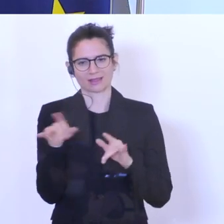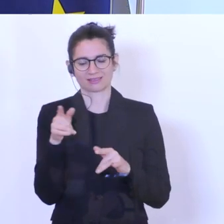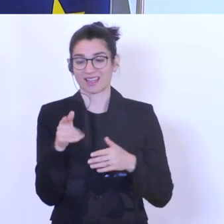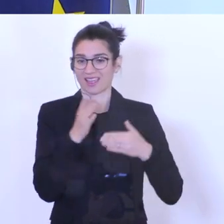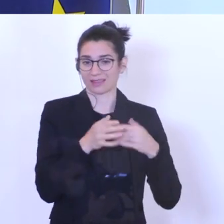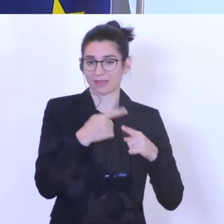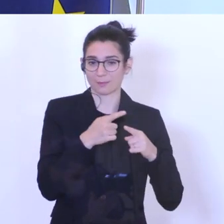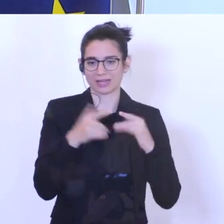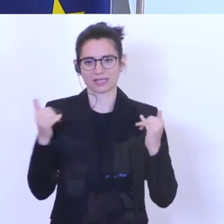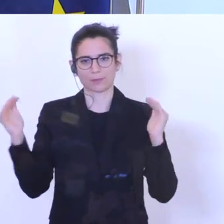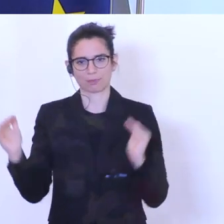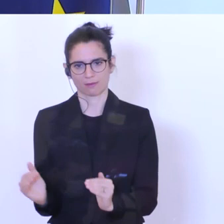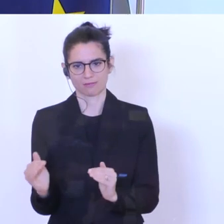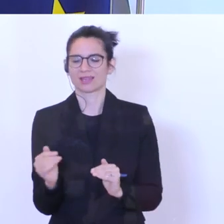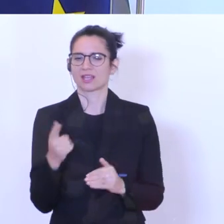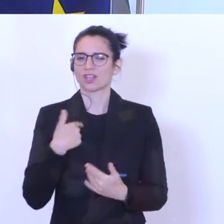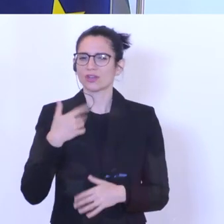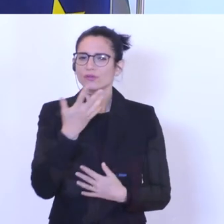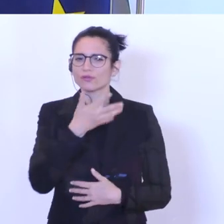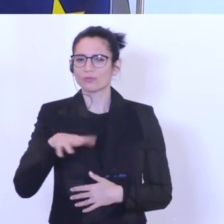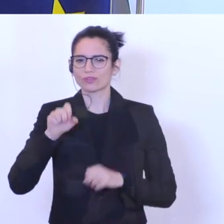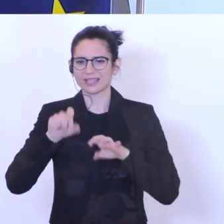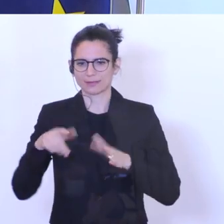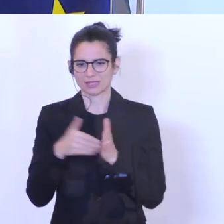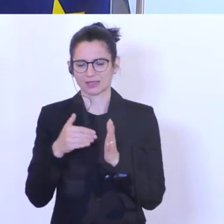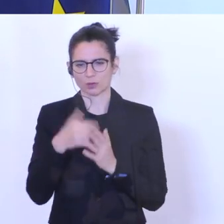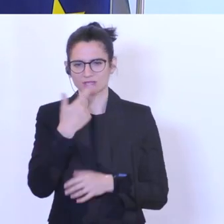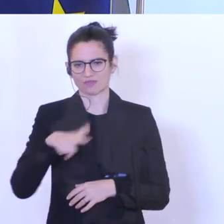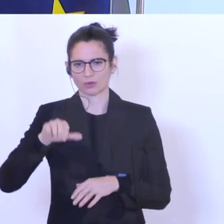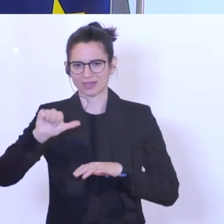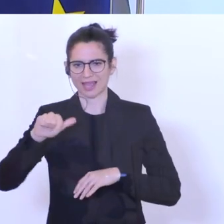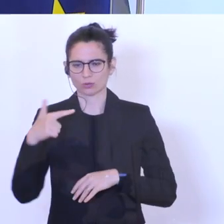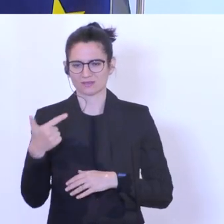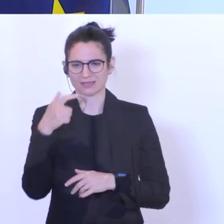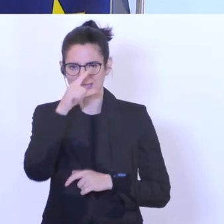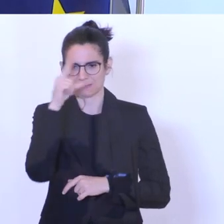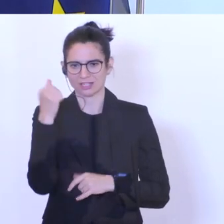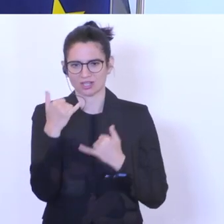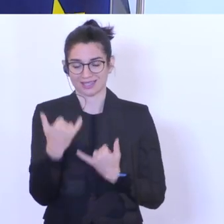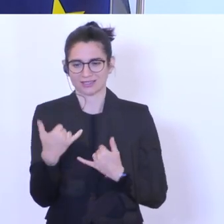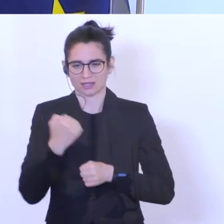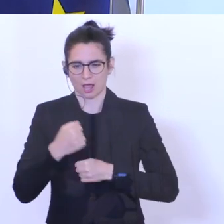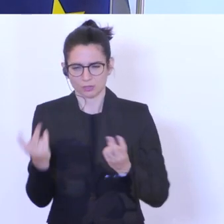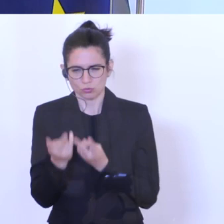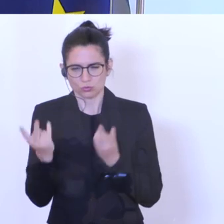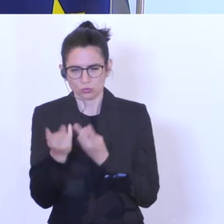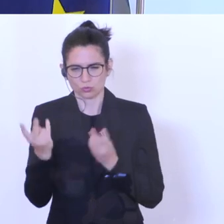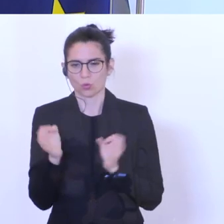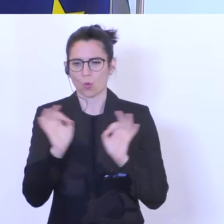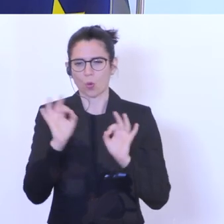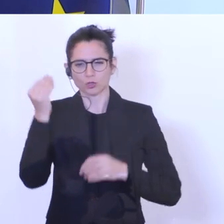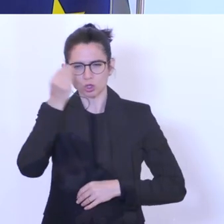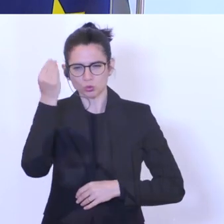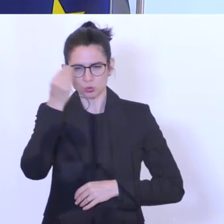Ende April, nämlich gesamt mit 517.221 Menschen, die auf Arbeitssuche sind oder in